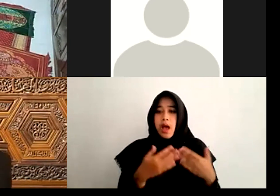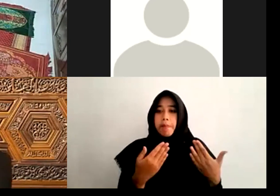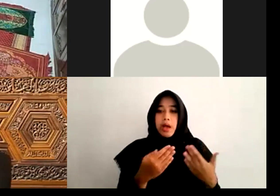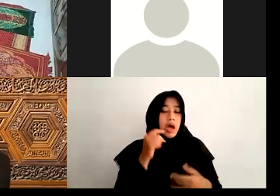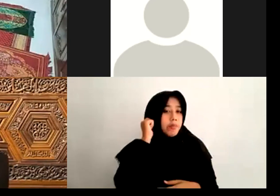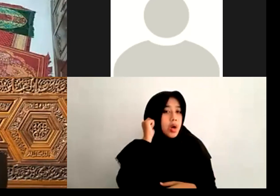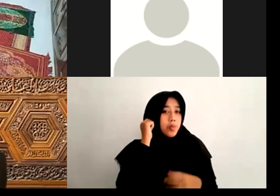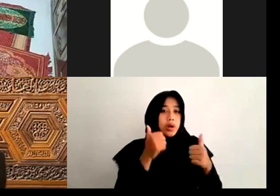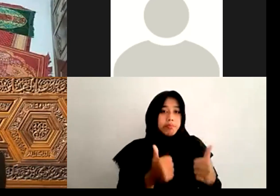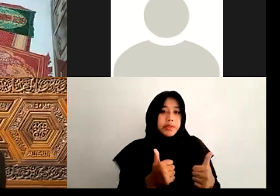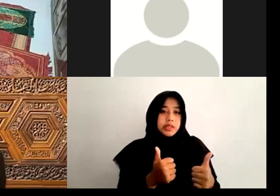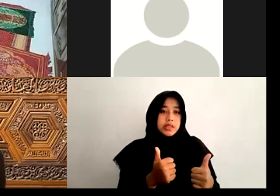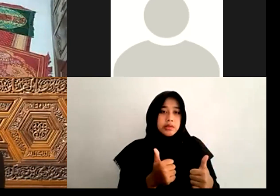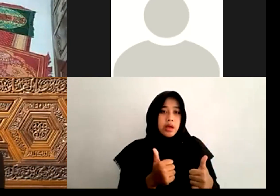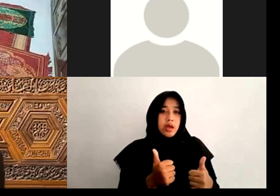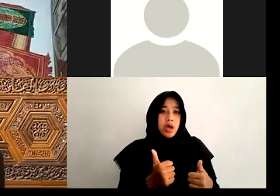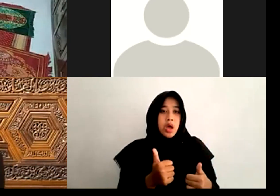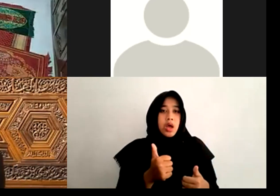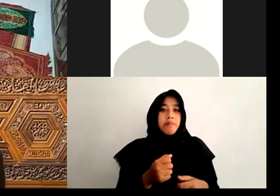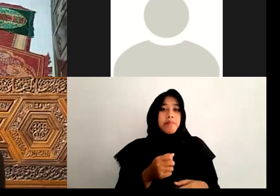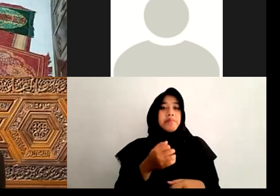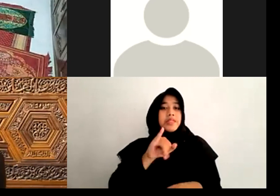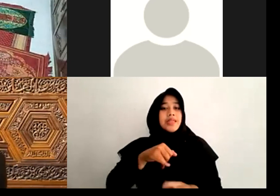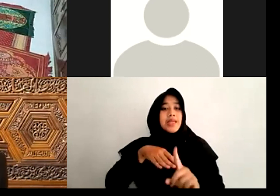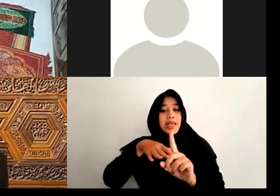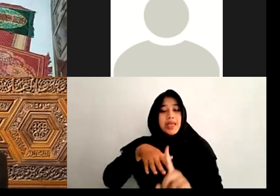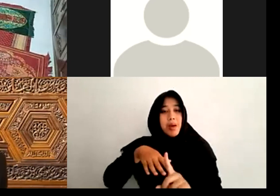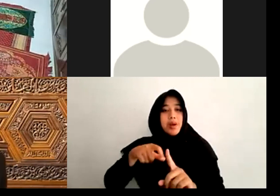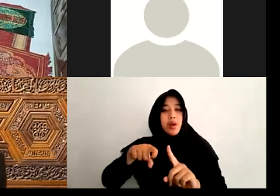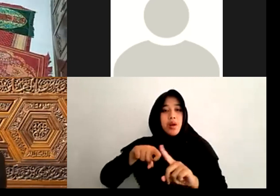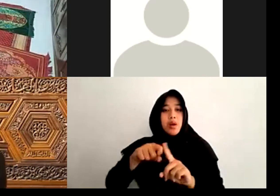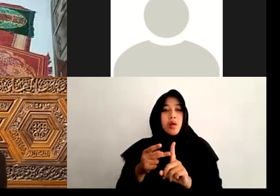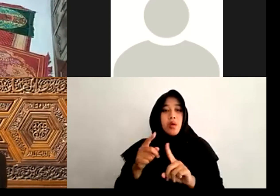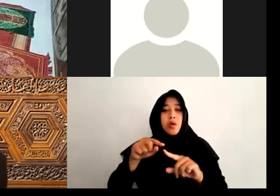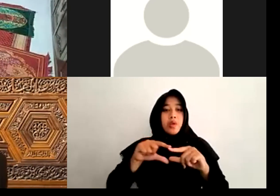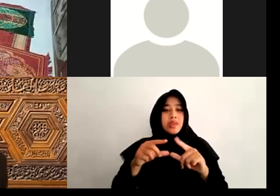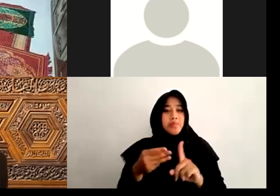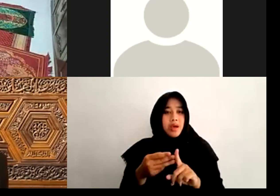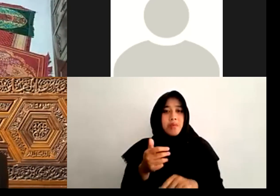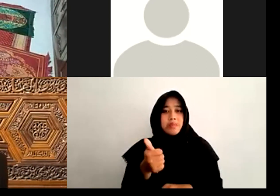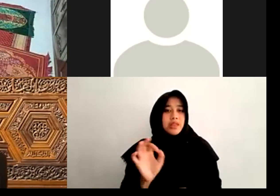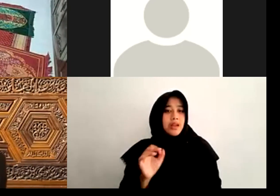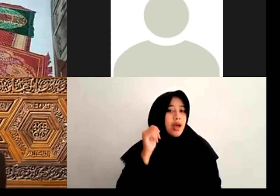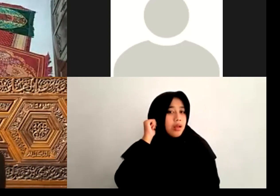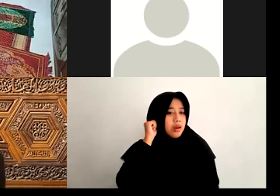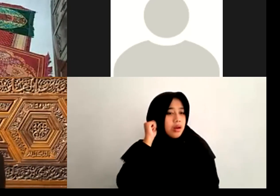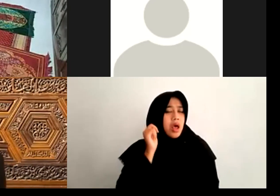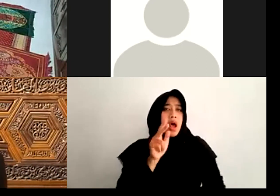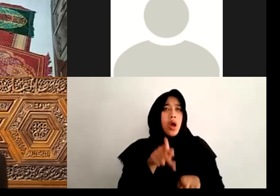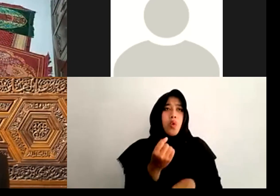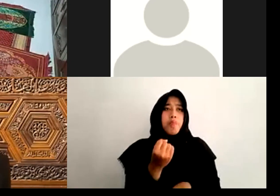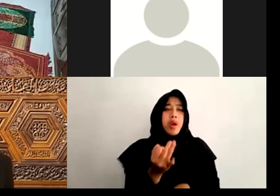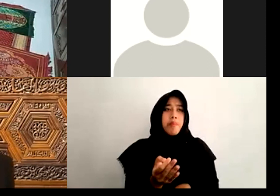Imam Dan Menjadi Khotibah Saya Kira Kalau Kita Mengacu Pada Beberapa Pandangan Ulama Ulama Kan